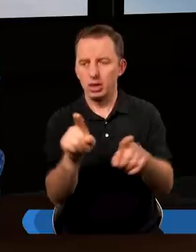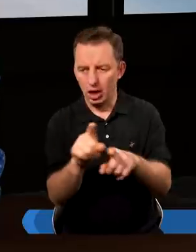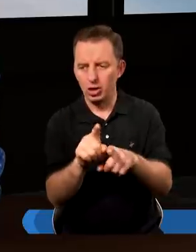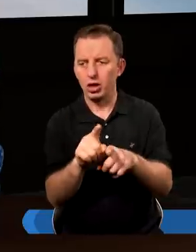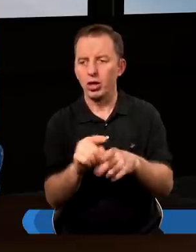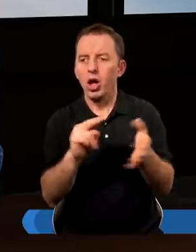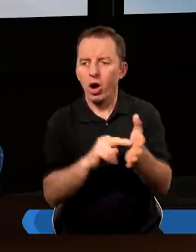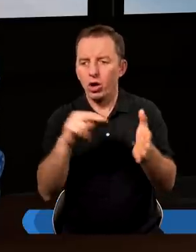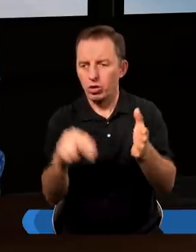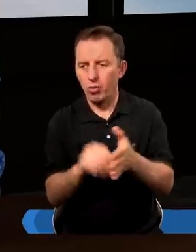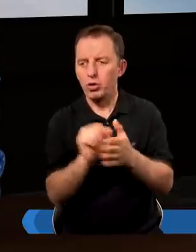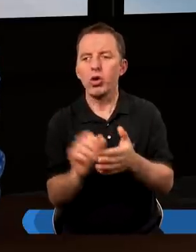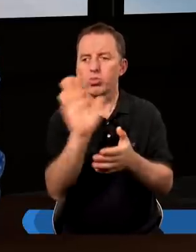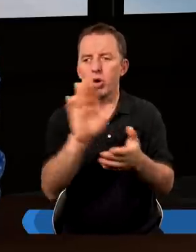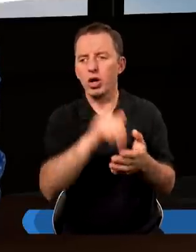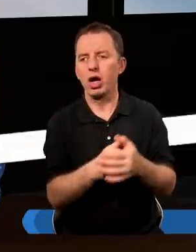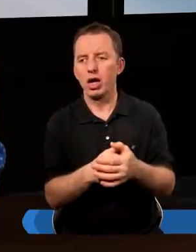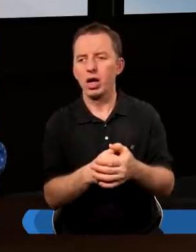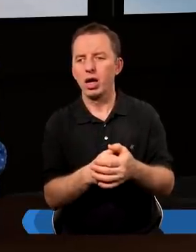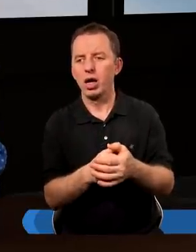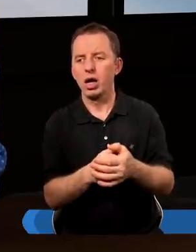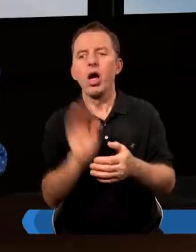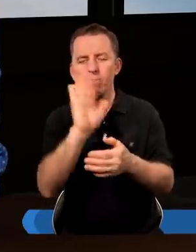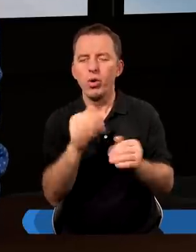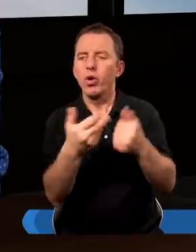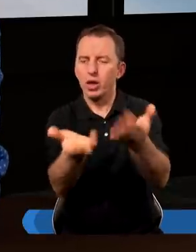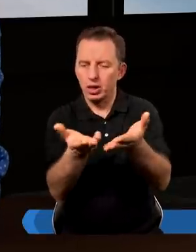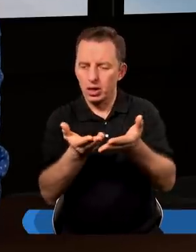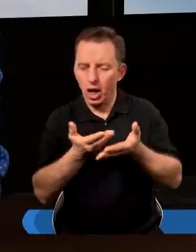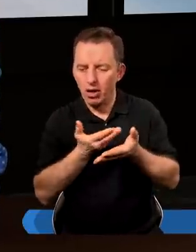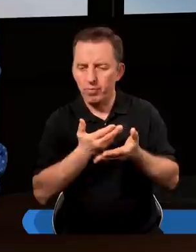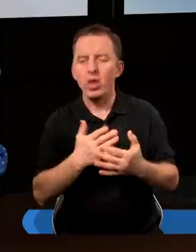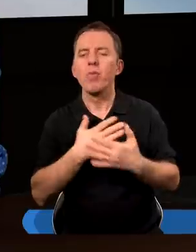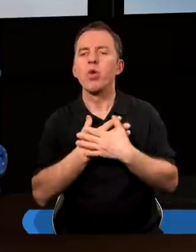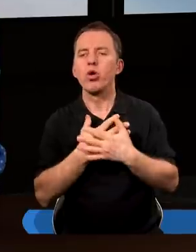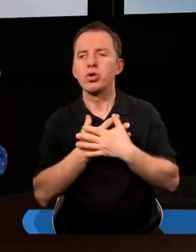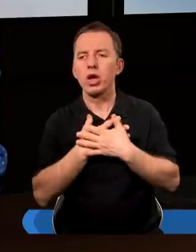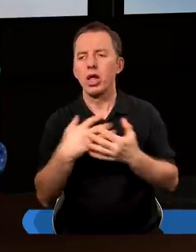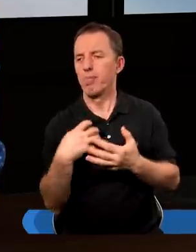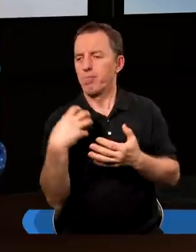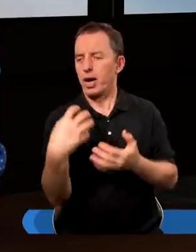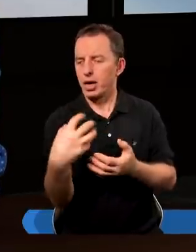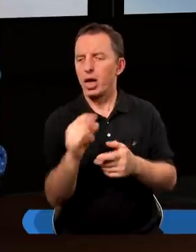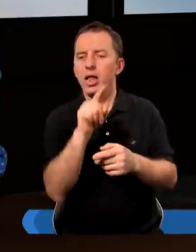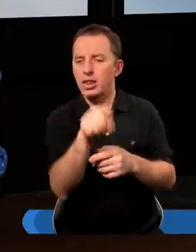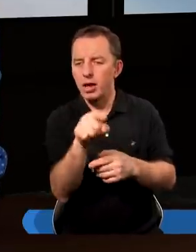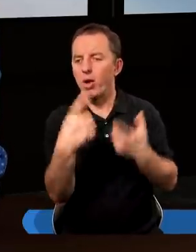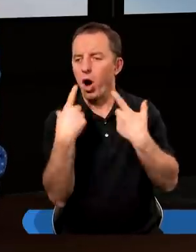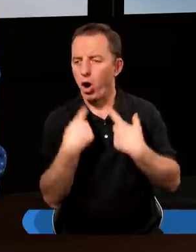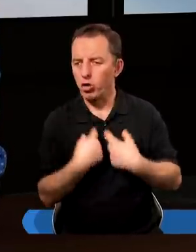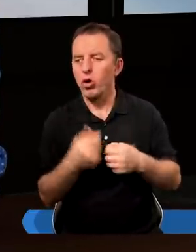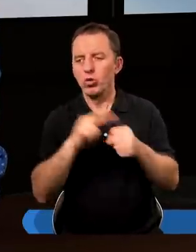też odstąpił od Boga. Bóg daje właśnie posiadanie majątności tym